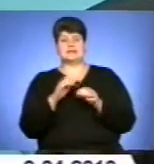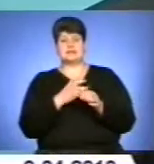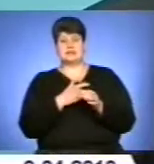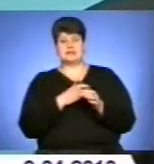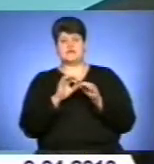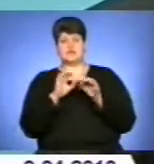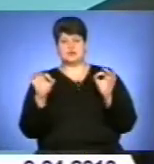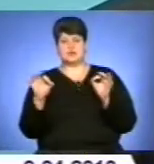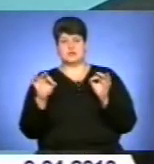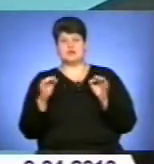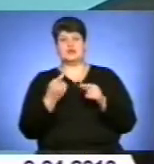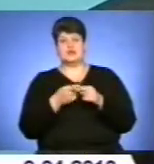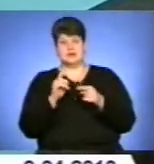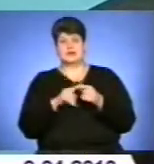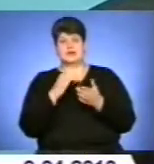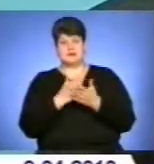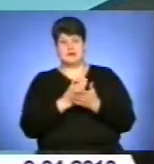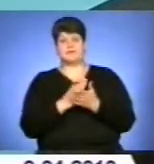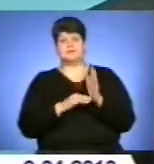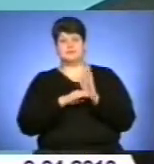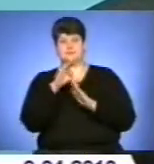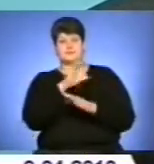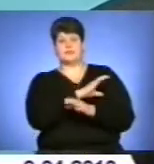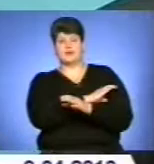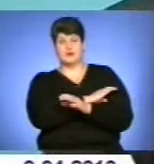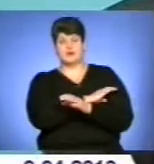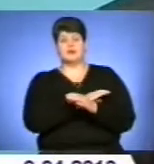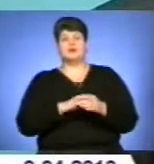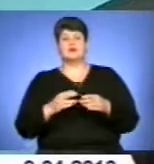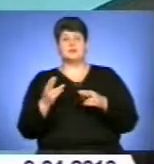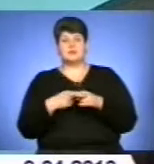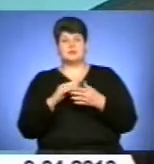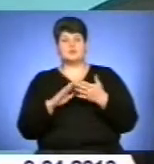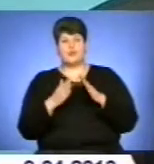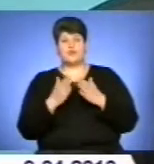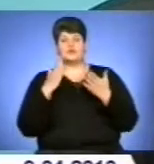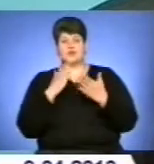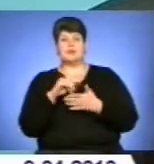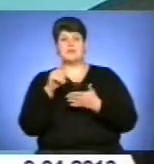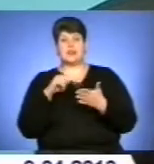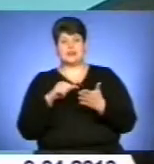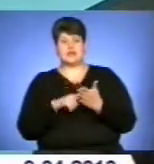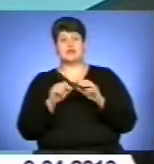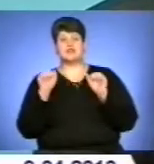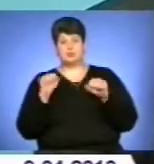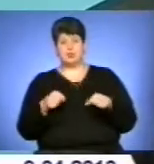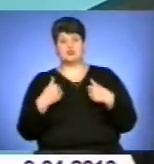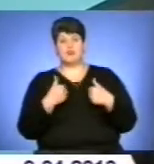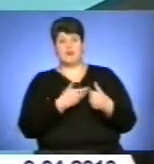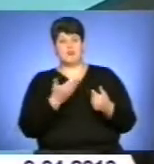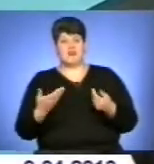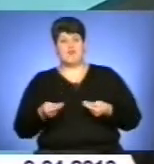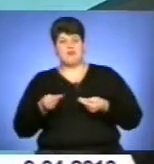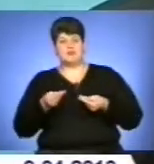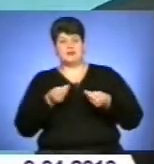де в основі є саме артеріальна гіпертензія. Безумовно, виникає закономірне питання, чи можемо ми впливати на